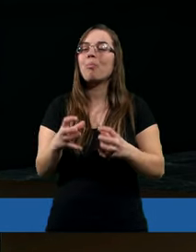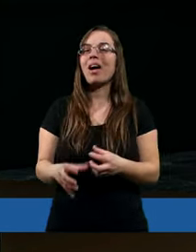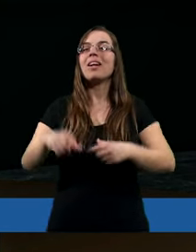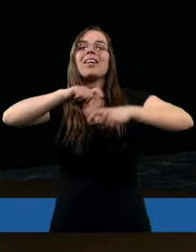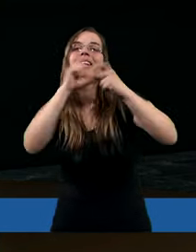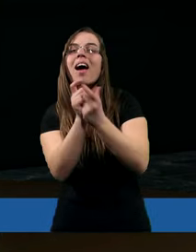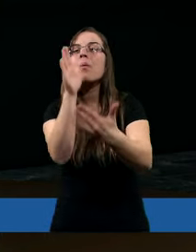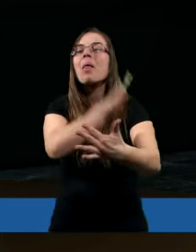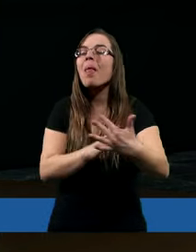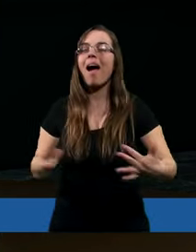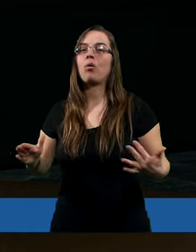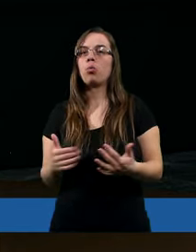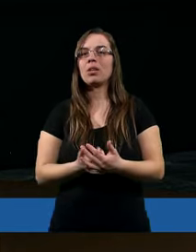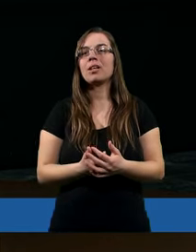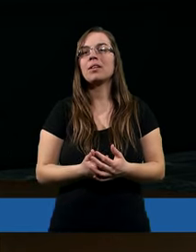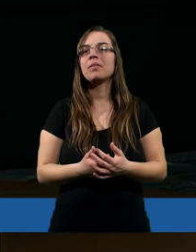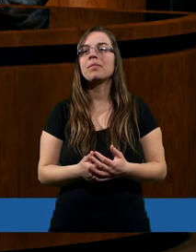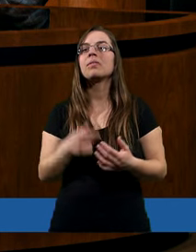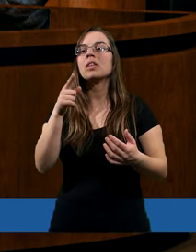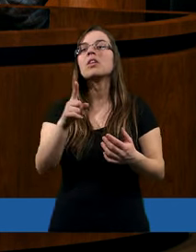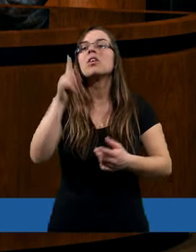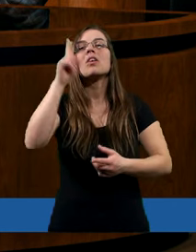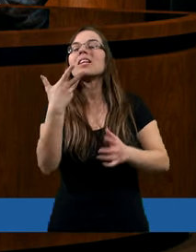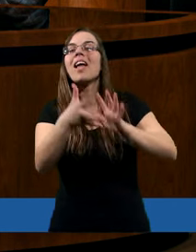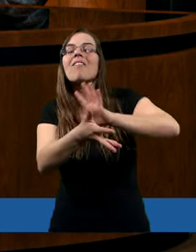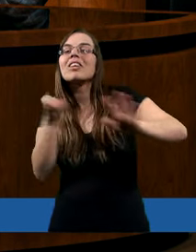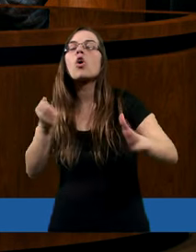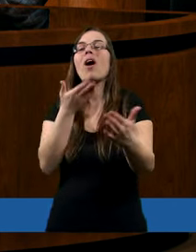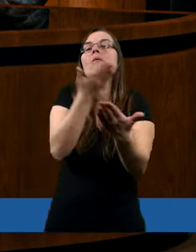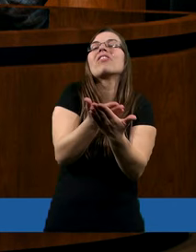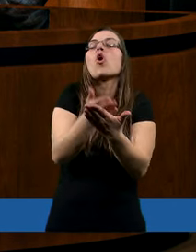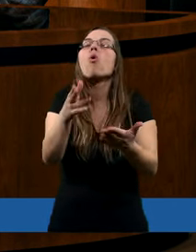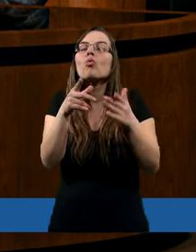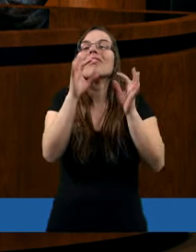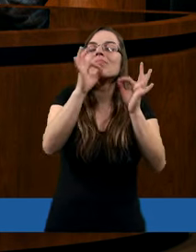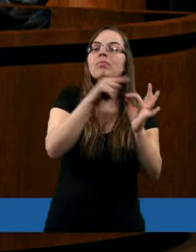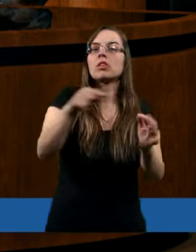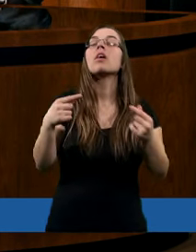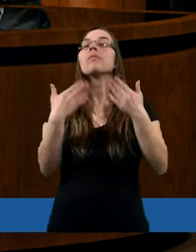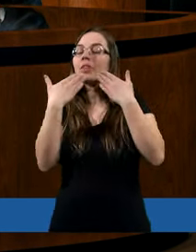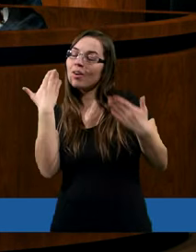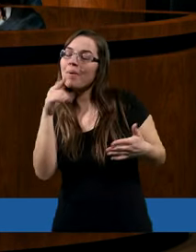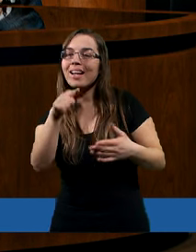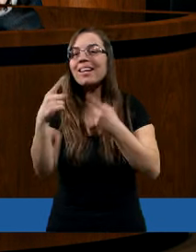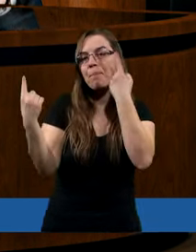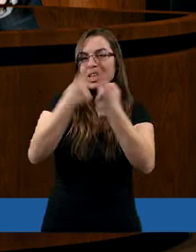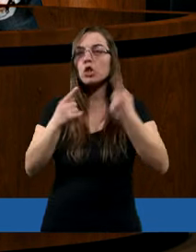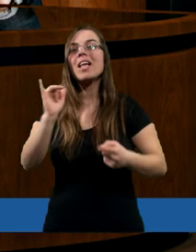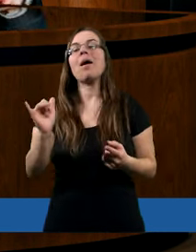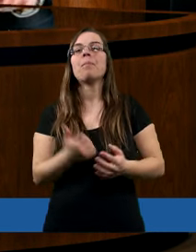cały naród jakoś tak nie wyciągał wniosków z tego. Dziękuję za te myśli.